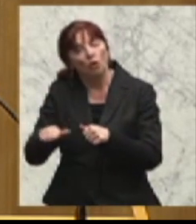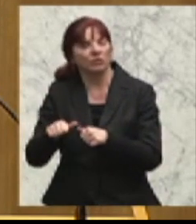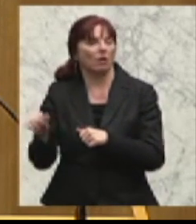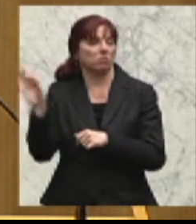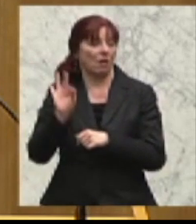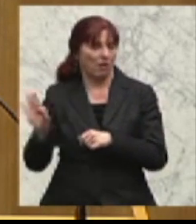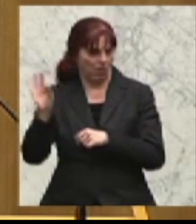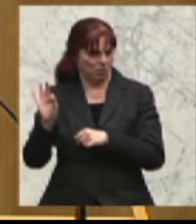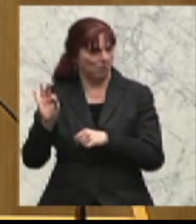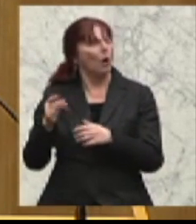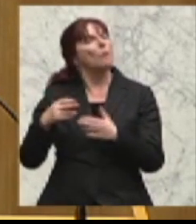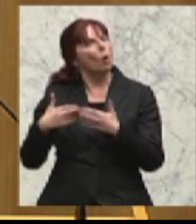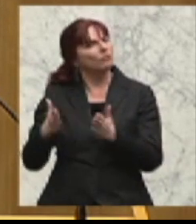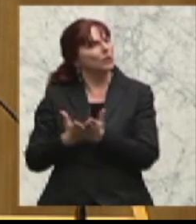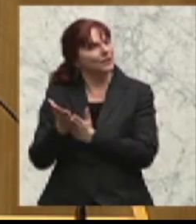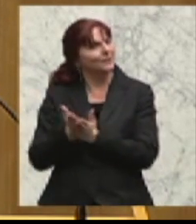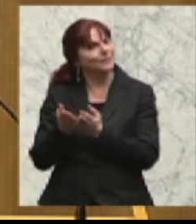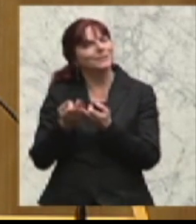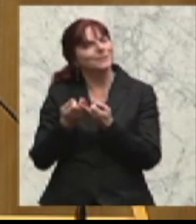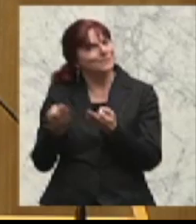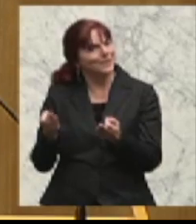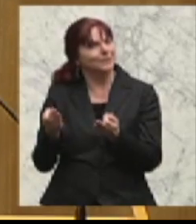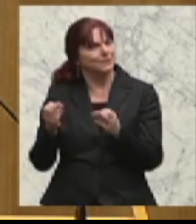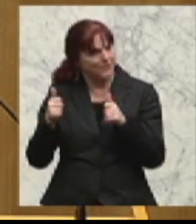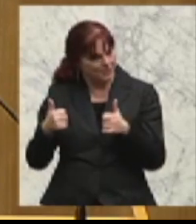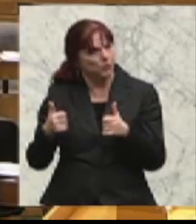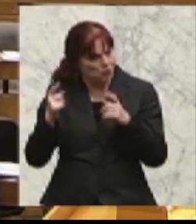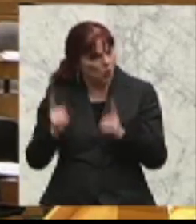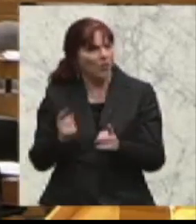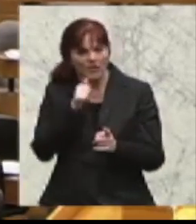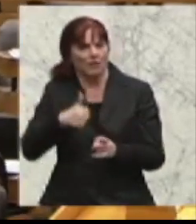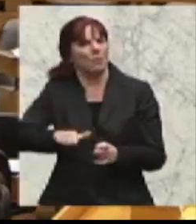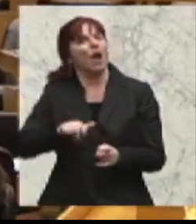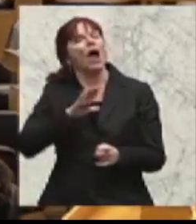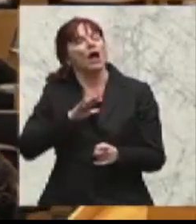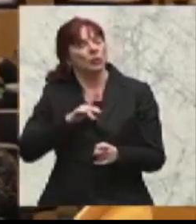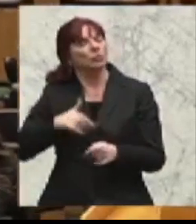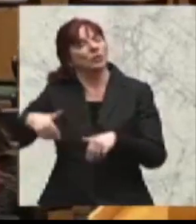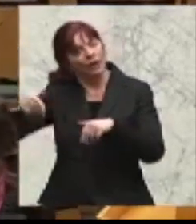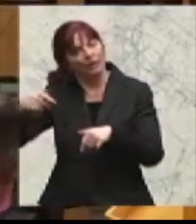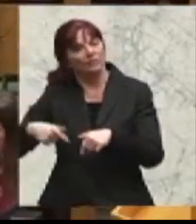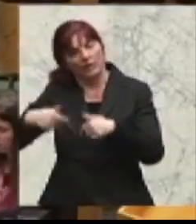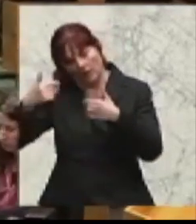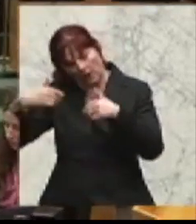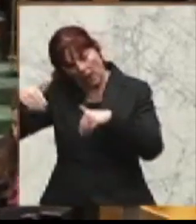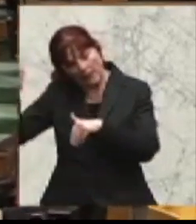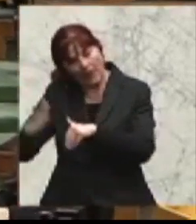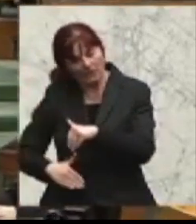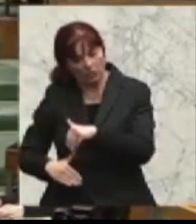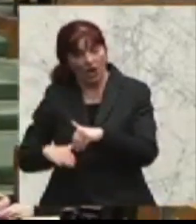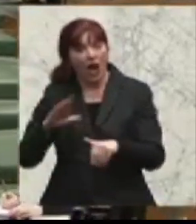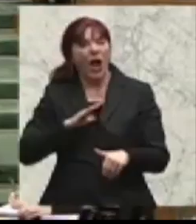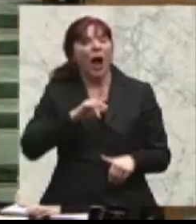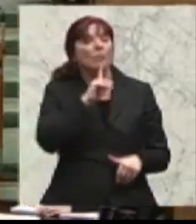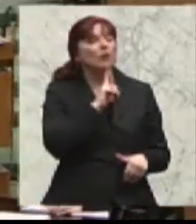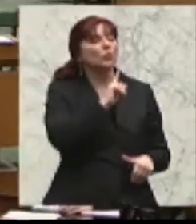nichts verloren und sind unverzüglich zu entlassen, zu entfernen. Aber auf den bloßen Zuruf eines vermeintlichen